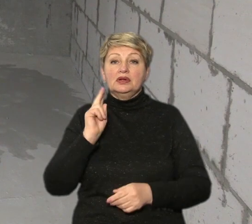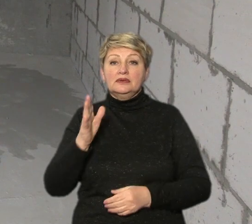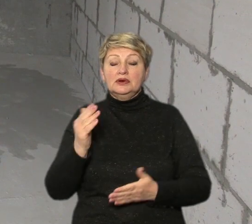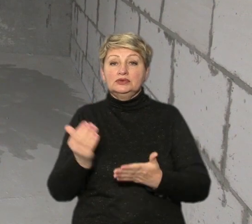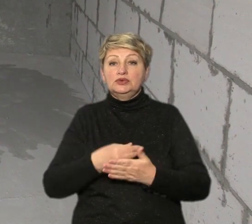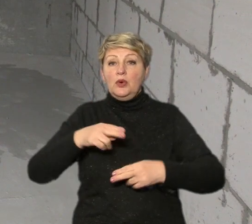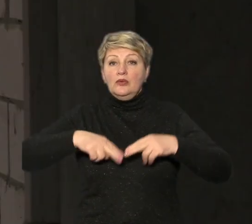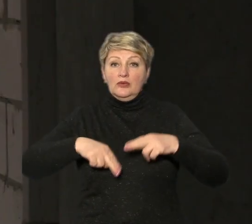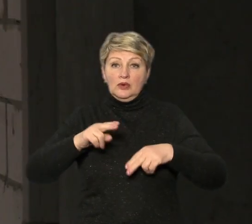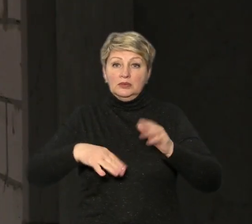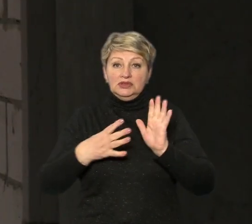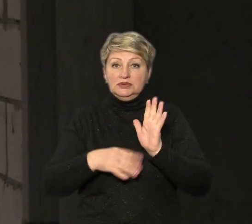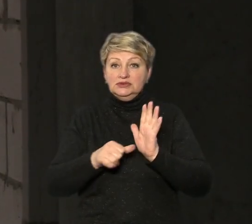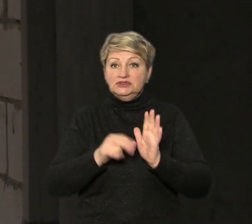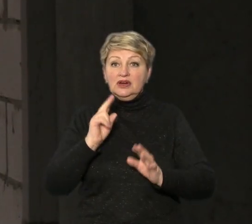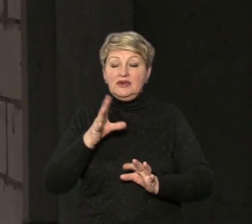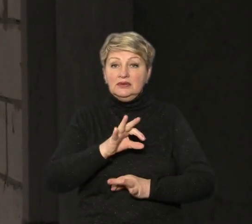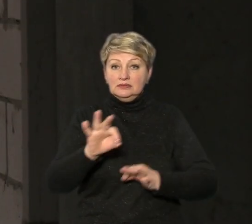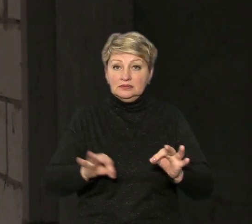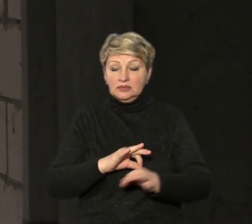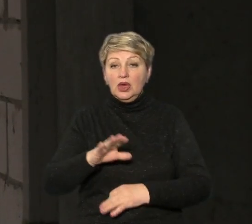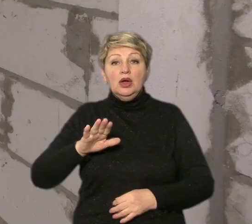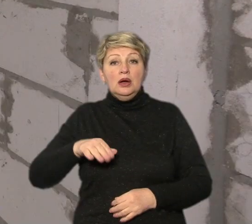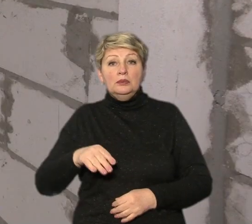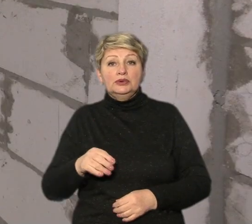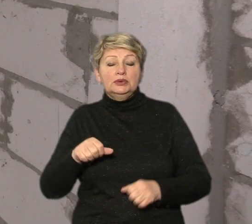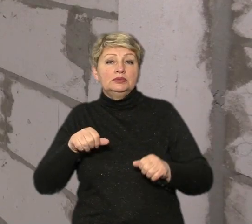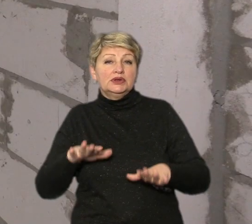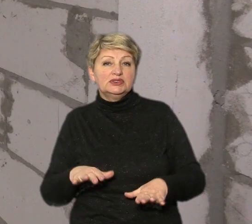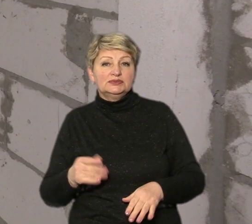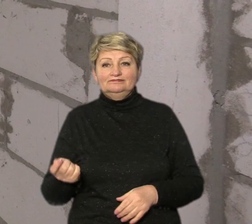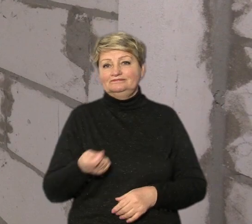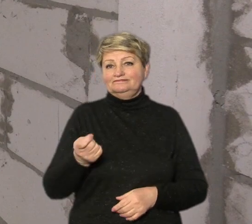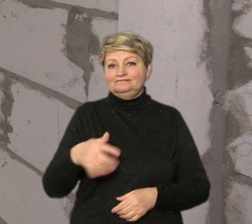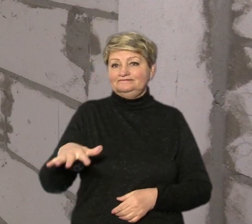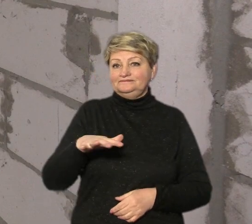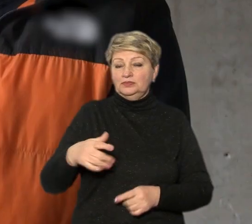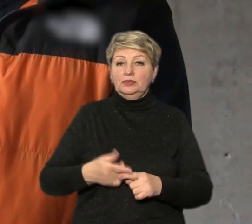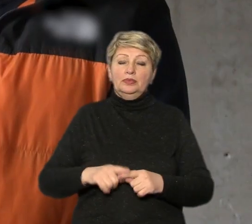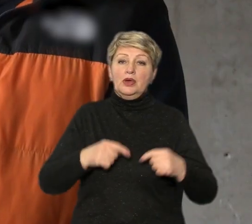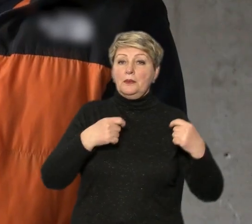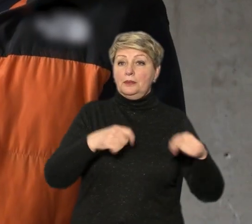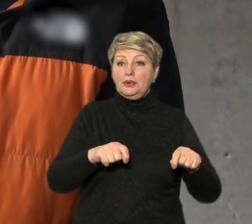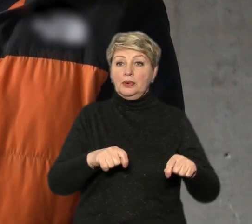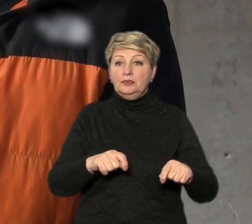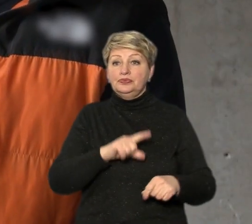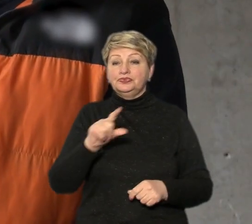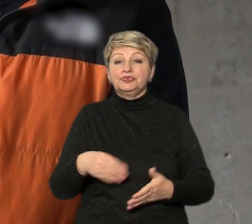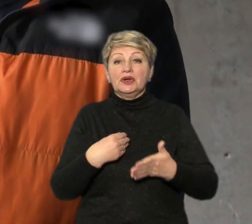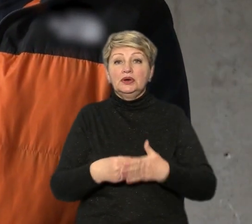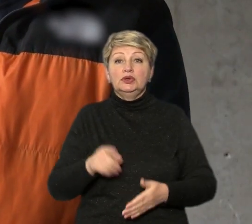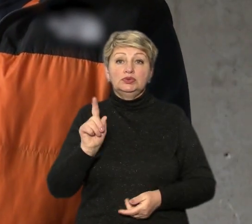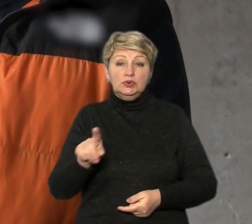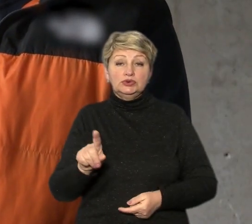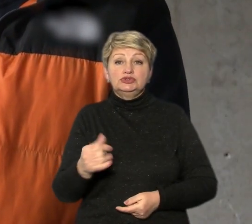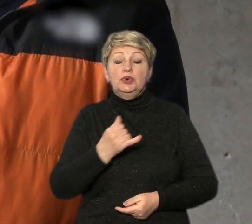площі 96 квадратів. Та згодом, каже, вирішив, що площа квартири замала для родини, тож продає нерухомість. Але за рахунок того, що в